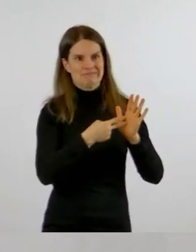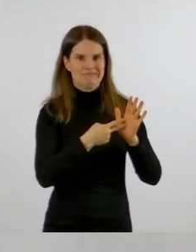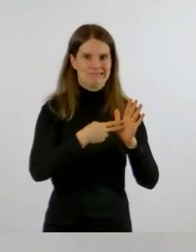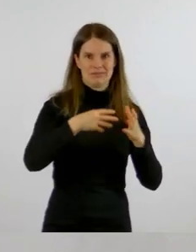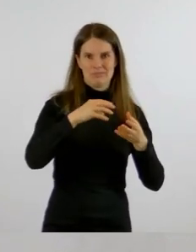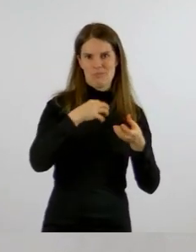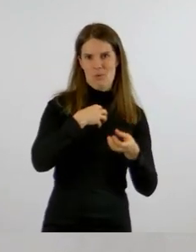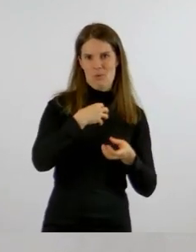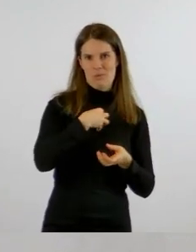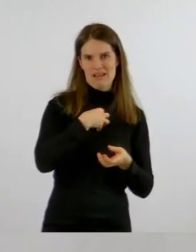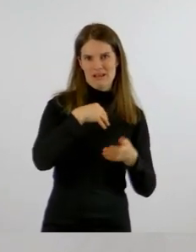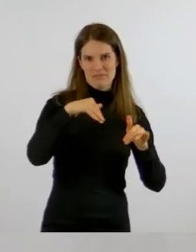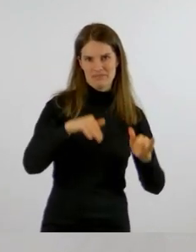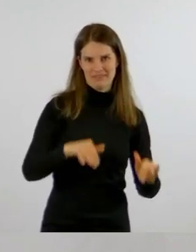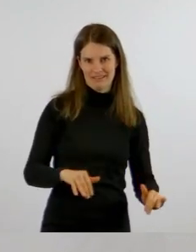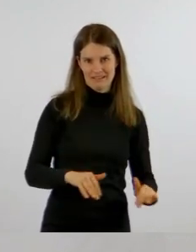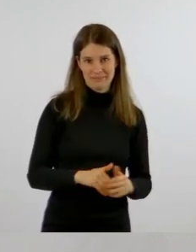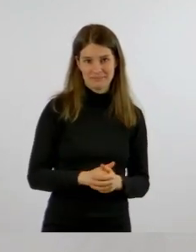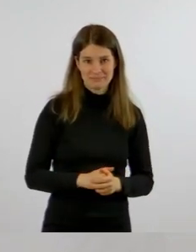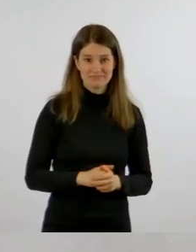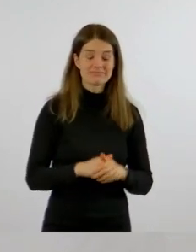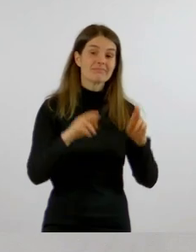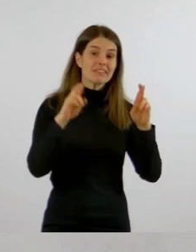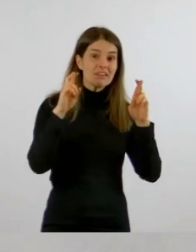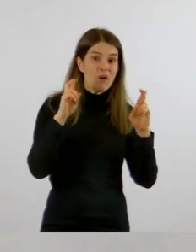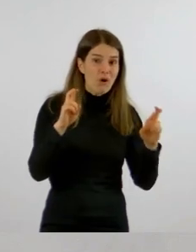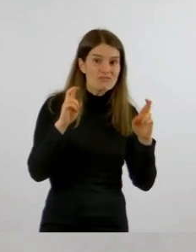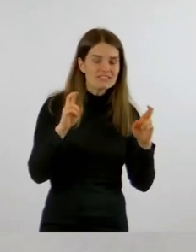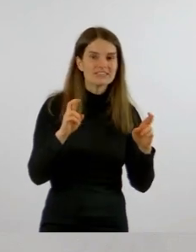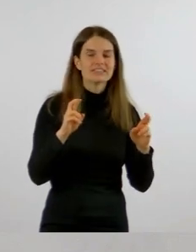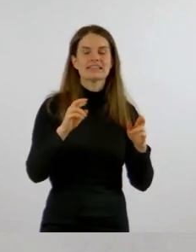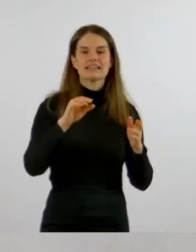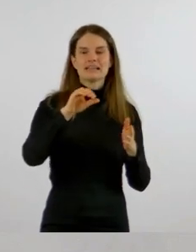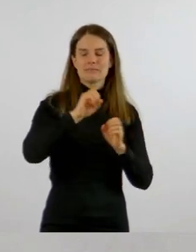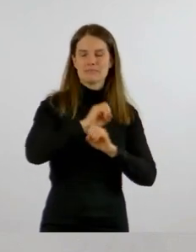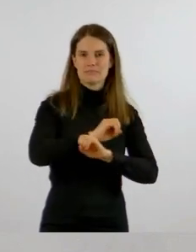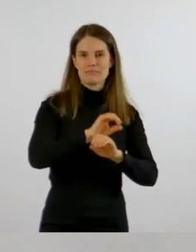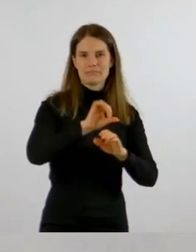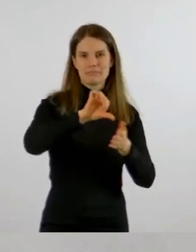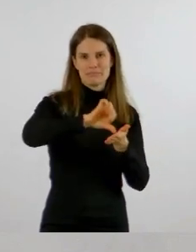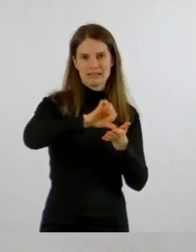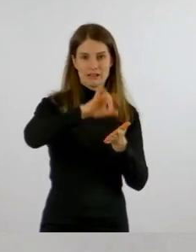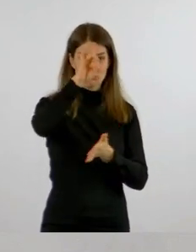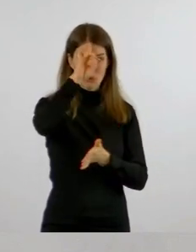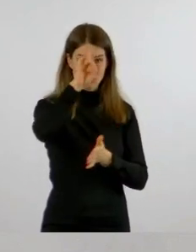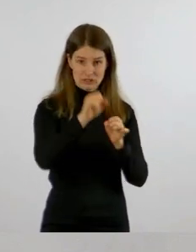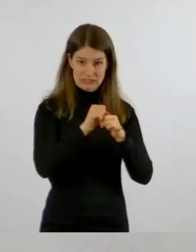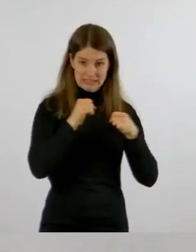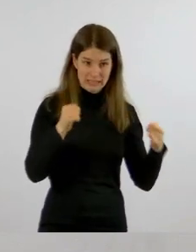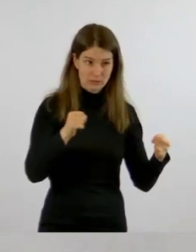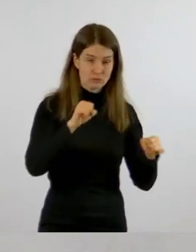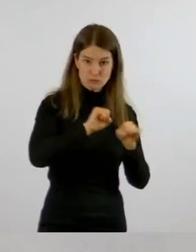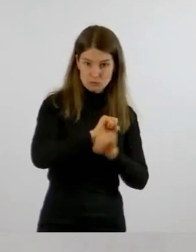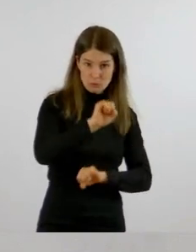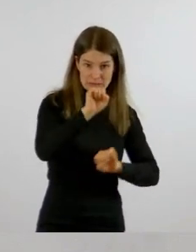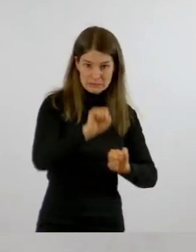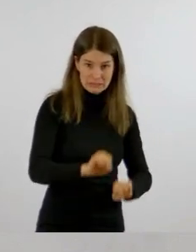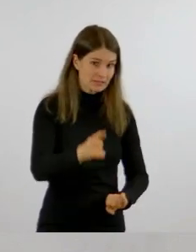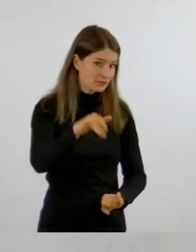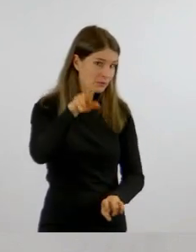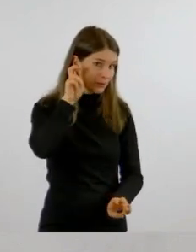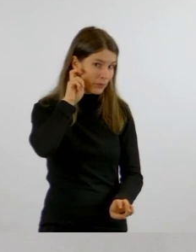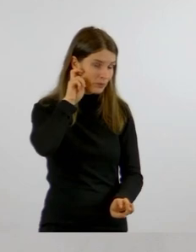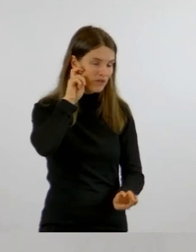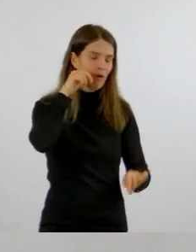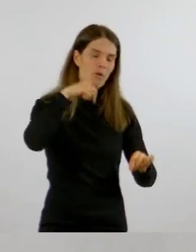die Medien, also sprich die Mitteldeutsche Zeitung, trotzdem hören. Ist das so, dass Herr Walter uns hören kann? Leider